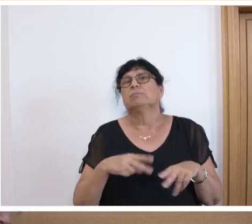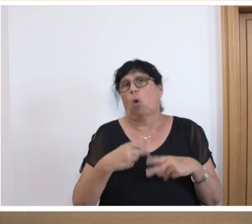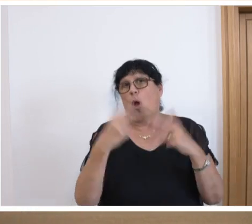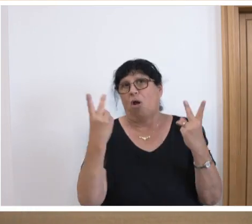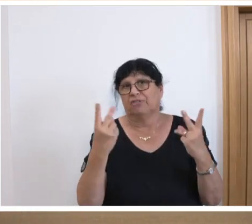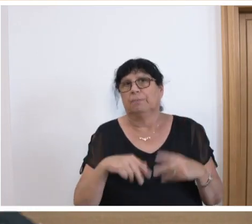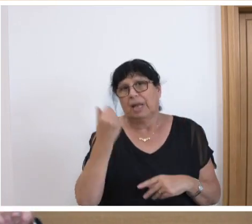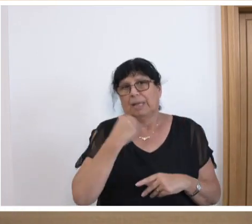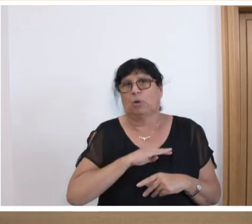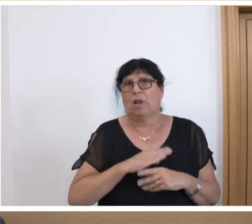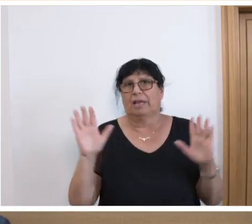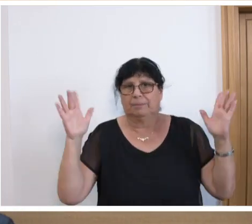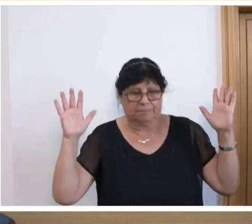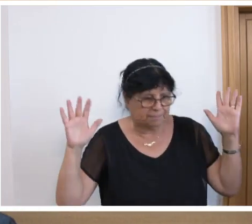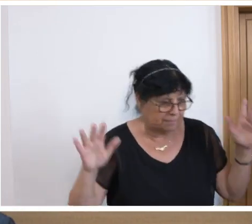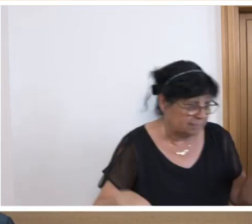Kolleginnen und Kollegen.